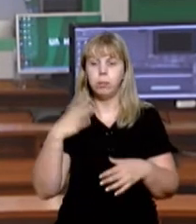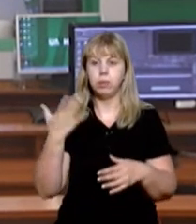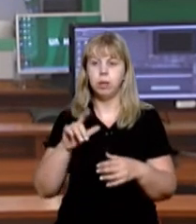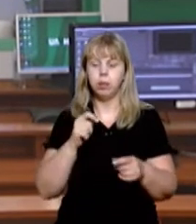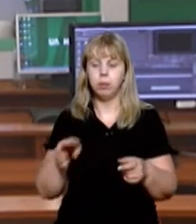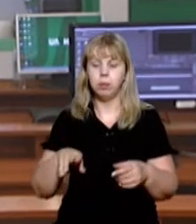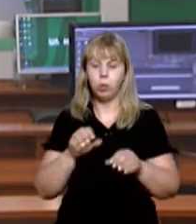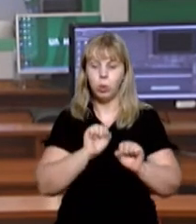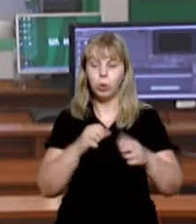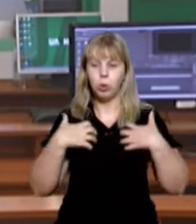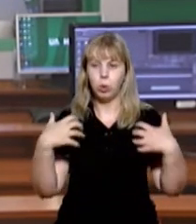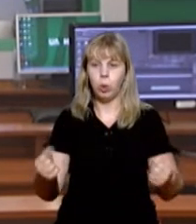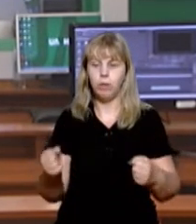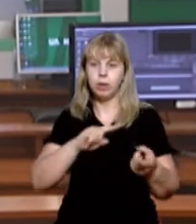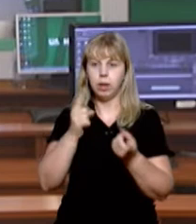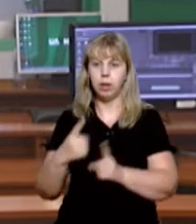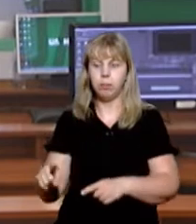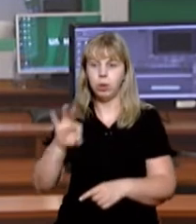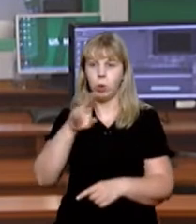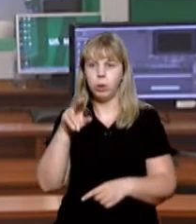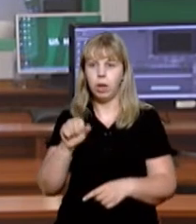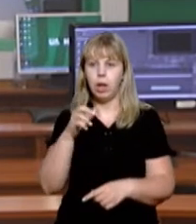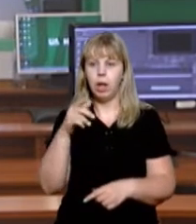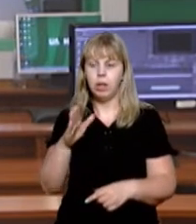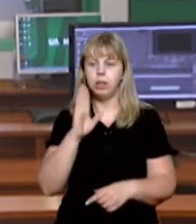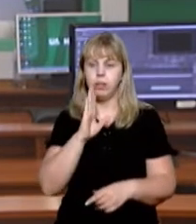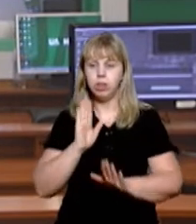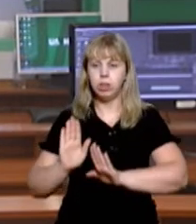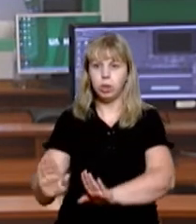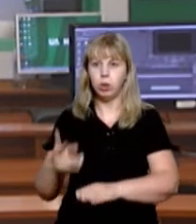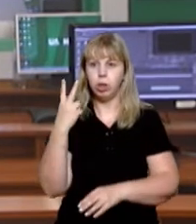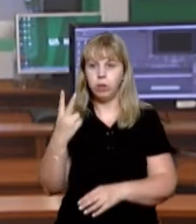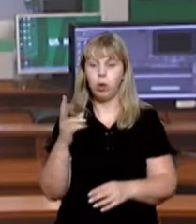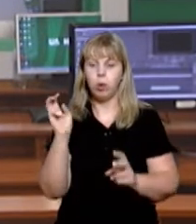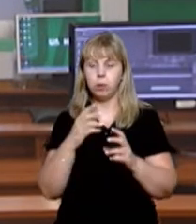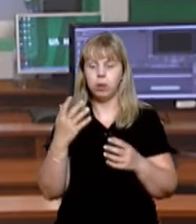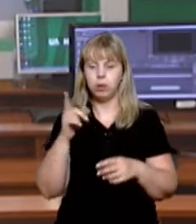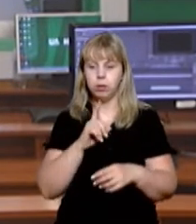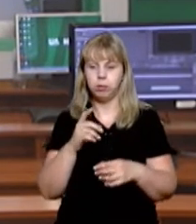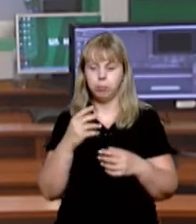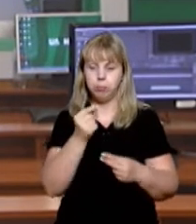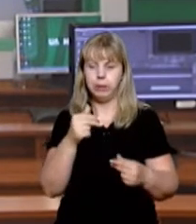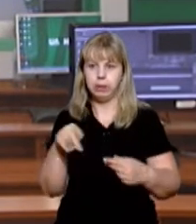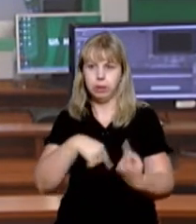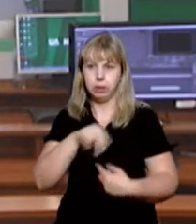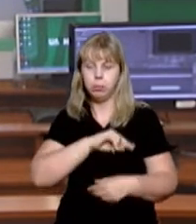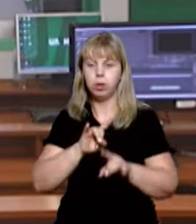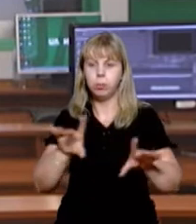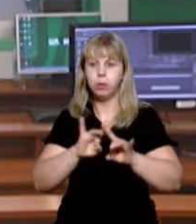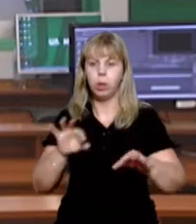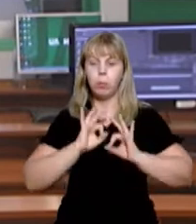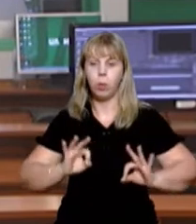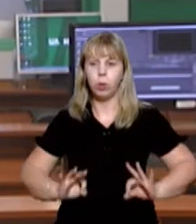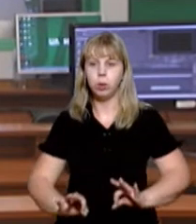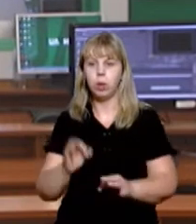керівниці Департаменту охорони здоров'я Закарпатської ОДА, її діючому заступнику та двом підприємцям. Про це розповіла речниця обласної